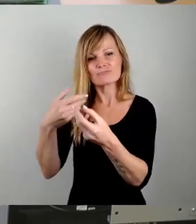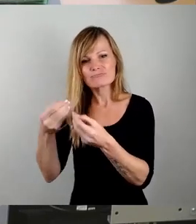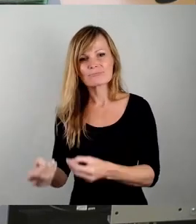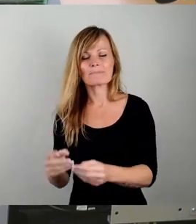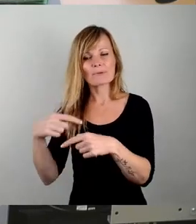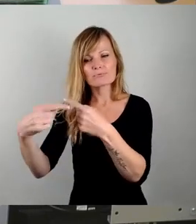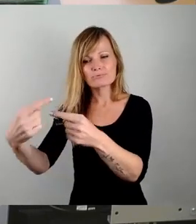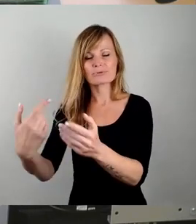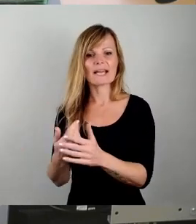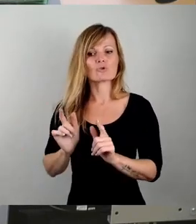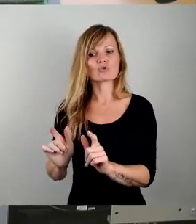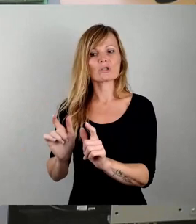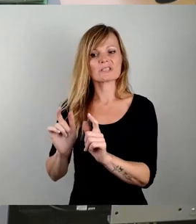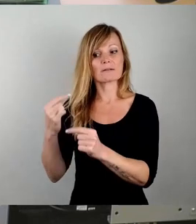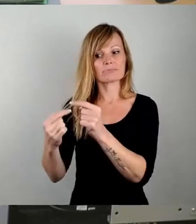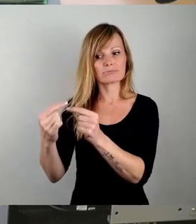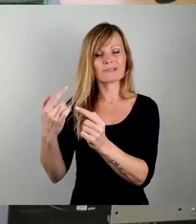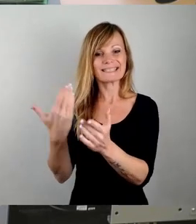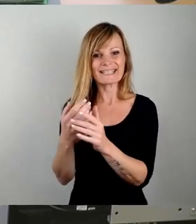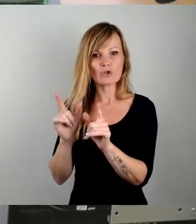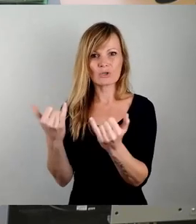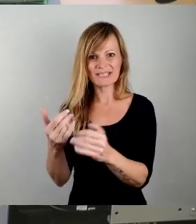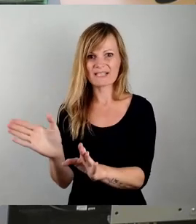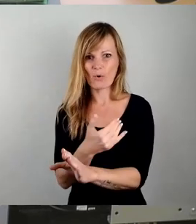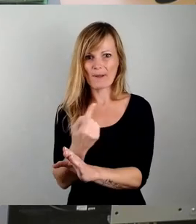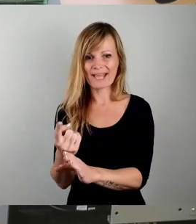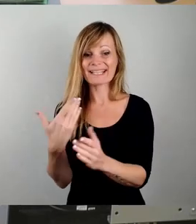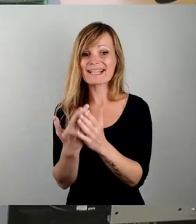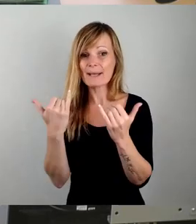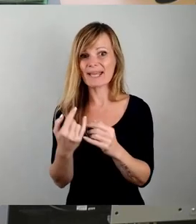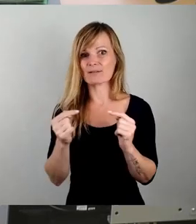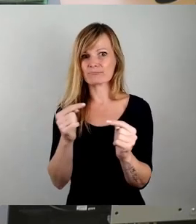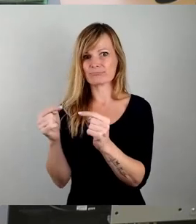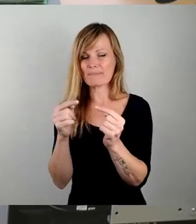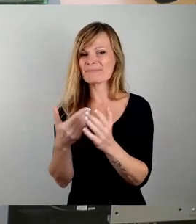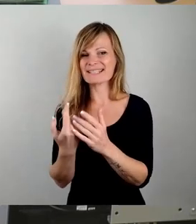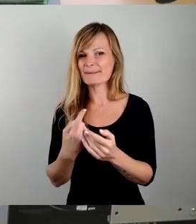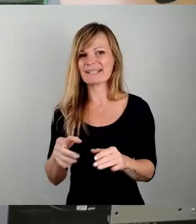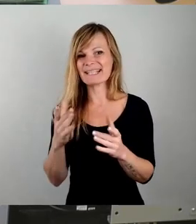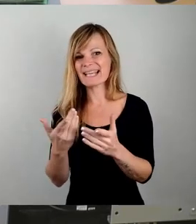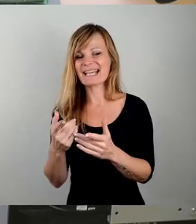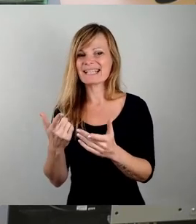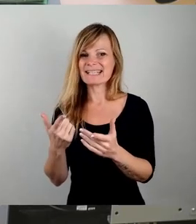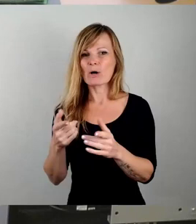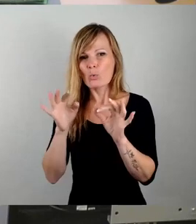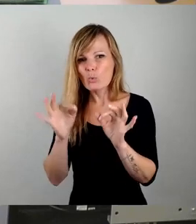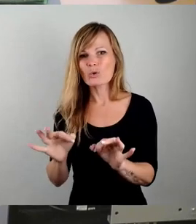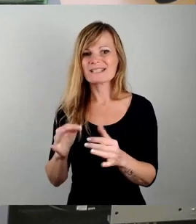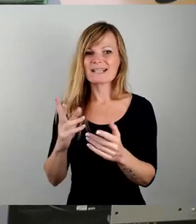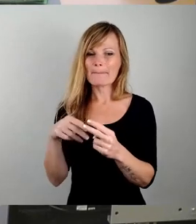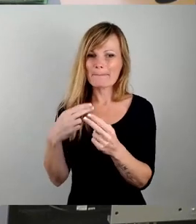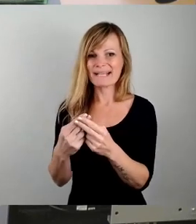Dieser Schutz ist ausgelaufen, darum reden wir jetzt darüber. Ist es vielleicht eine nicht ganz adäquate Nutzung von Bauland? Das kann man schon so sagen.